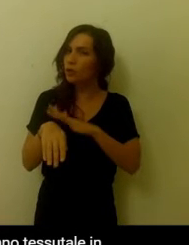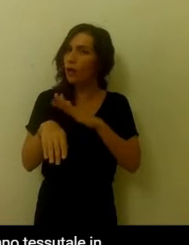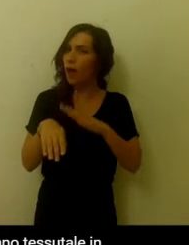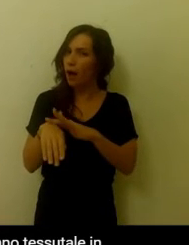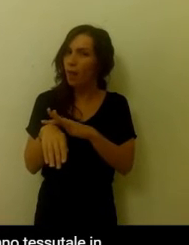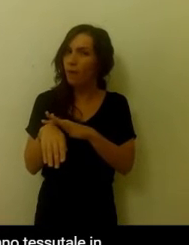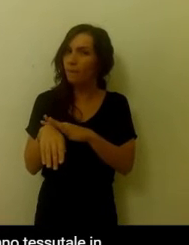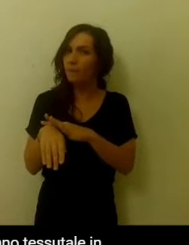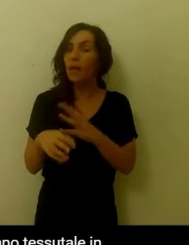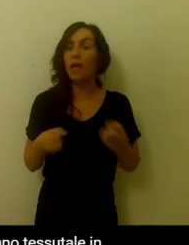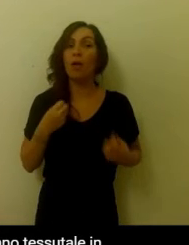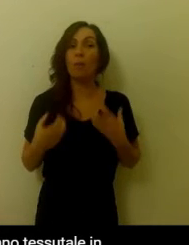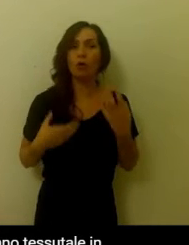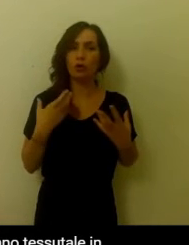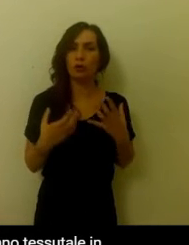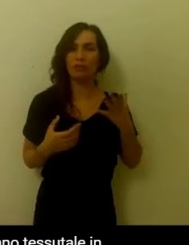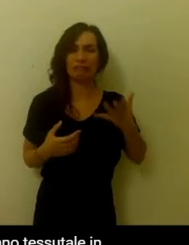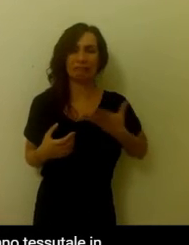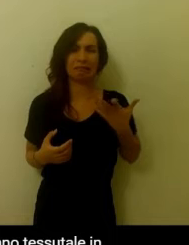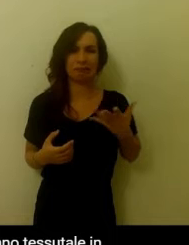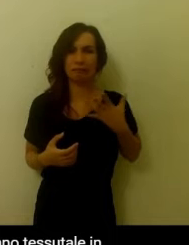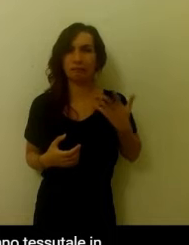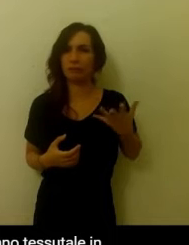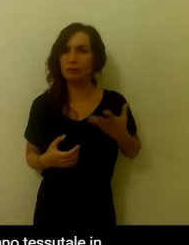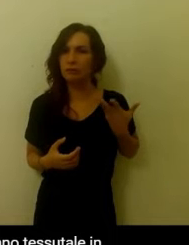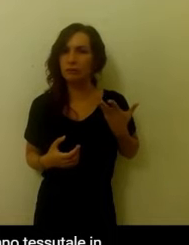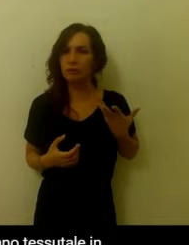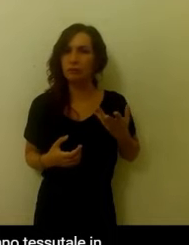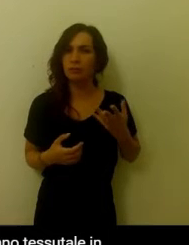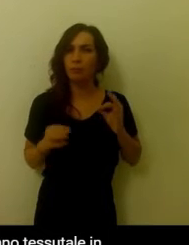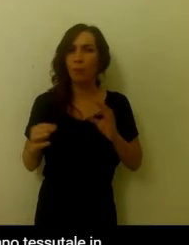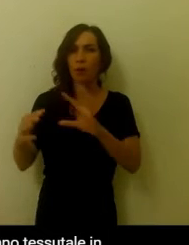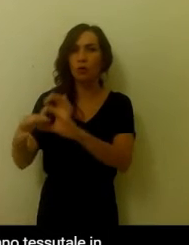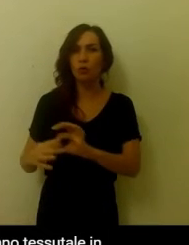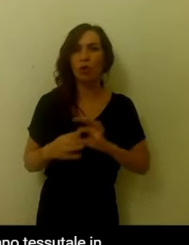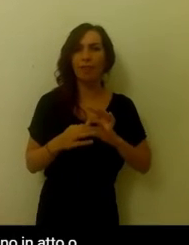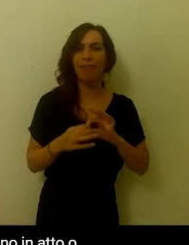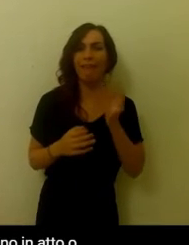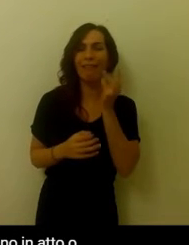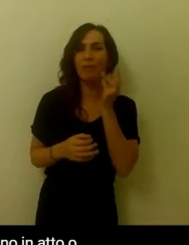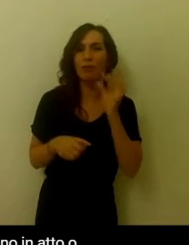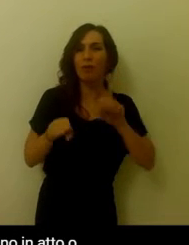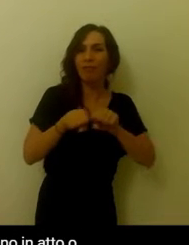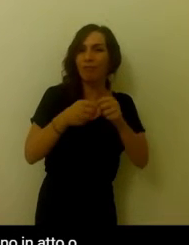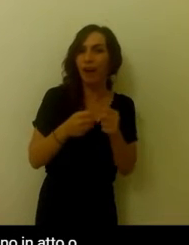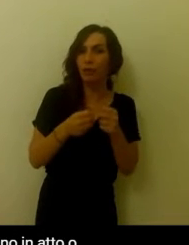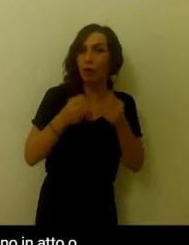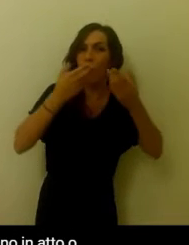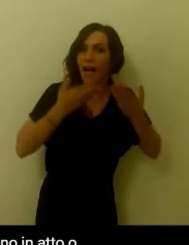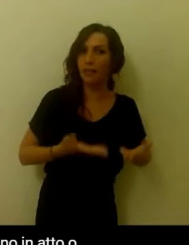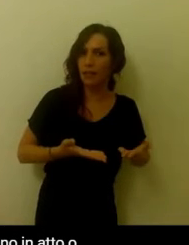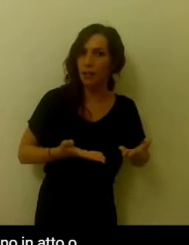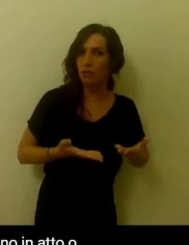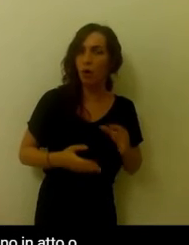ed emozionale spiacevole associata ad un danno tessutale in atto o